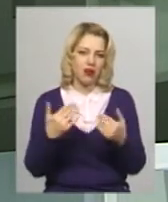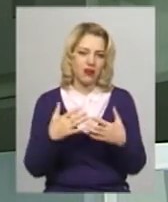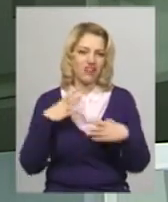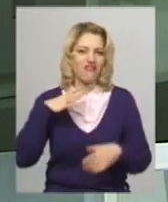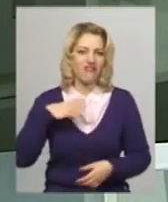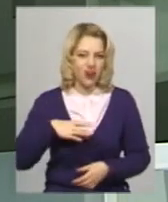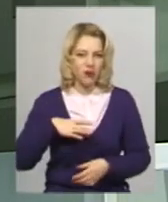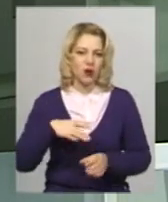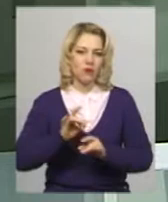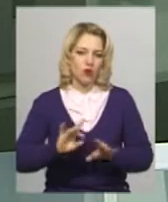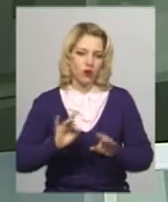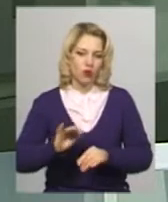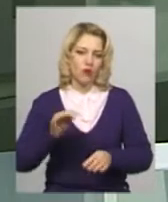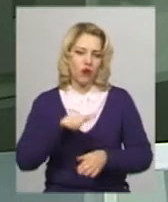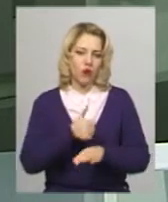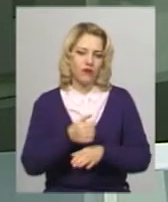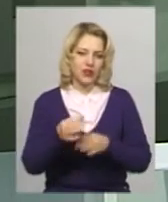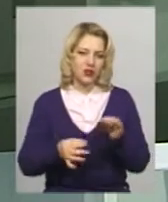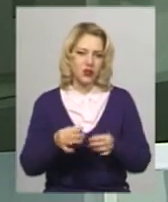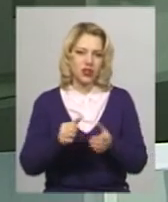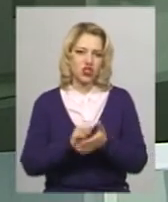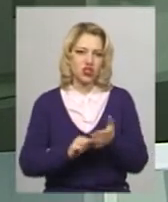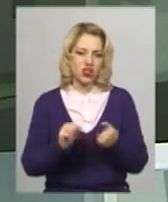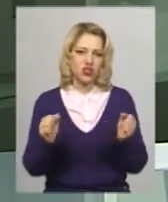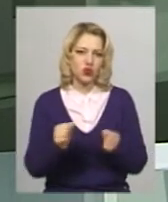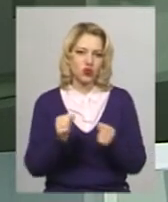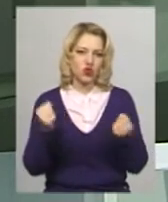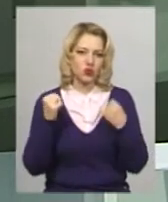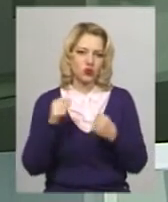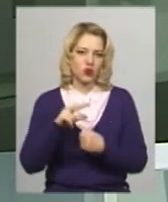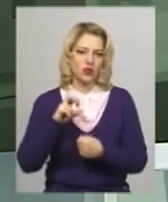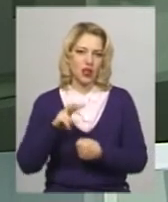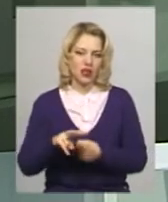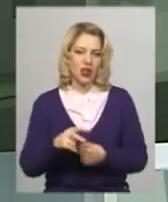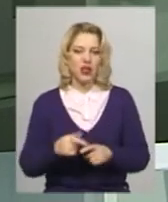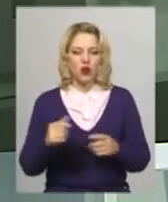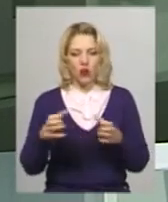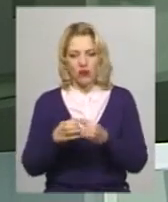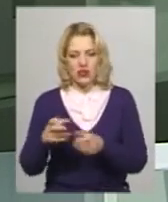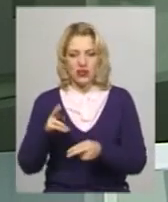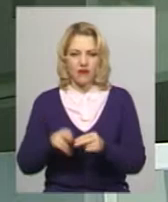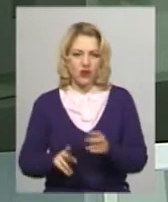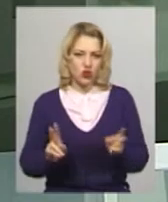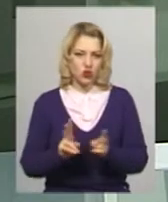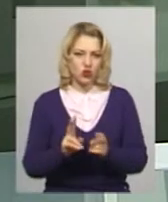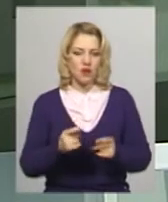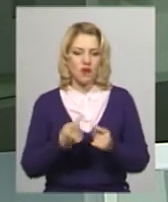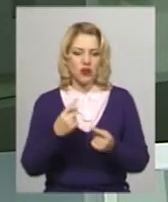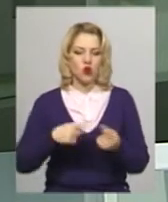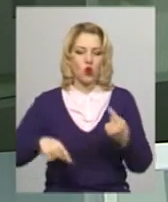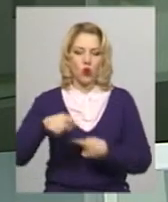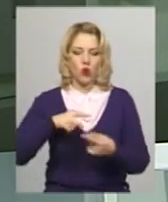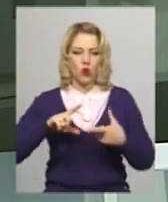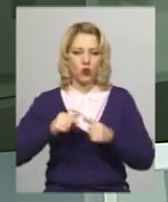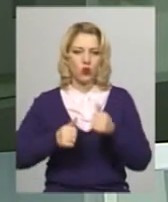повідомив головний суддя змогань Юрій Тришпет через холоднечу в спортивних залах. Команди завершили зустрічі першого кола турніру